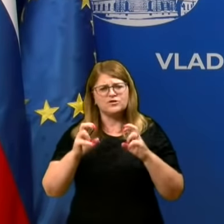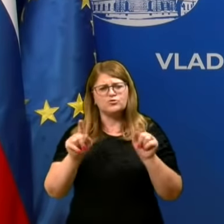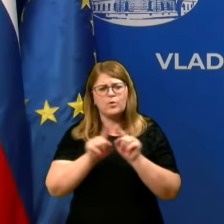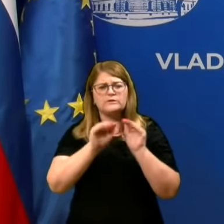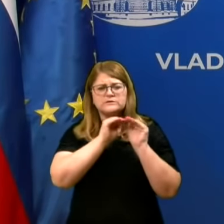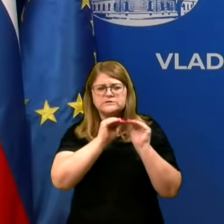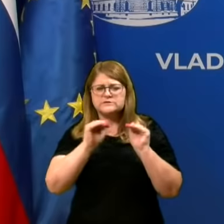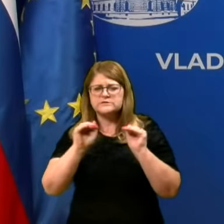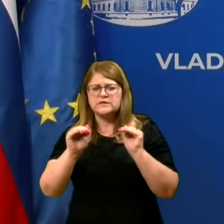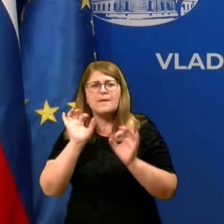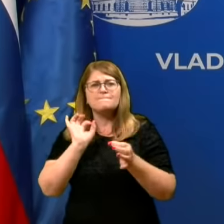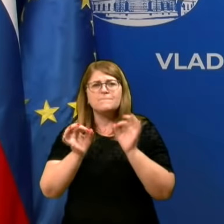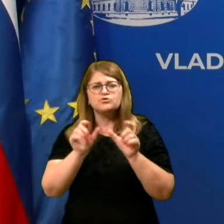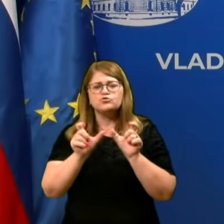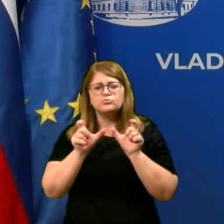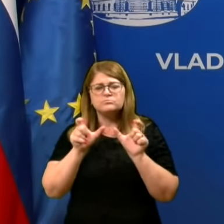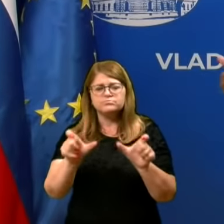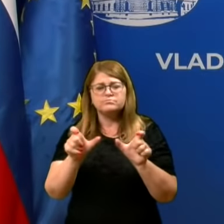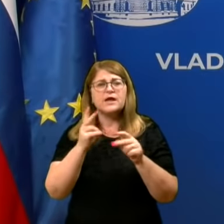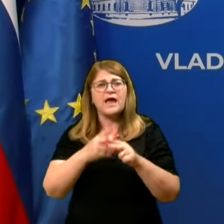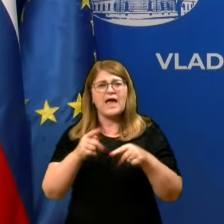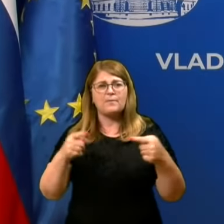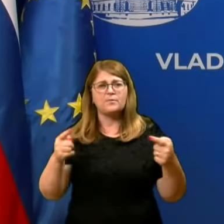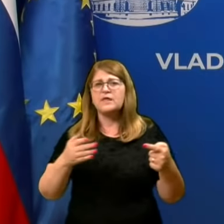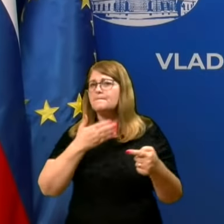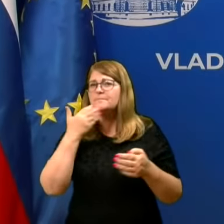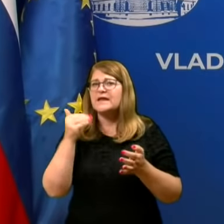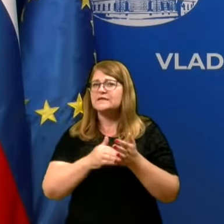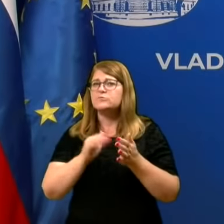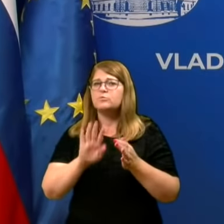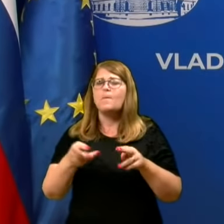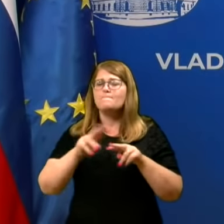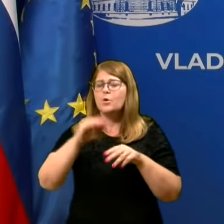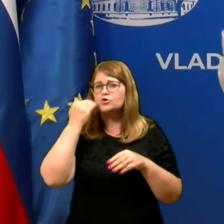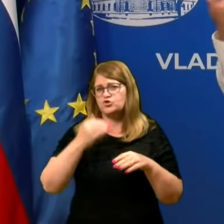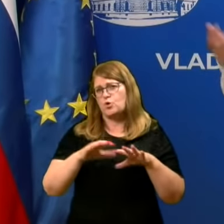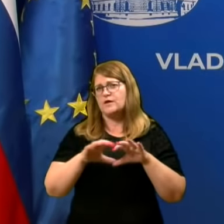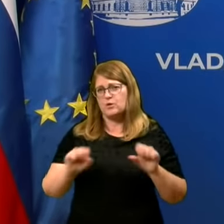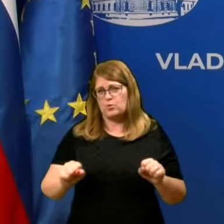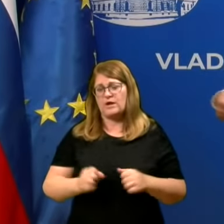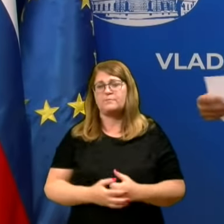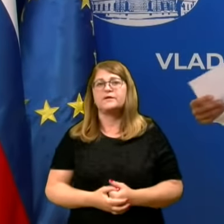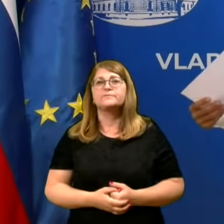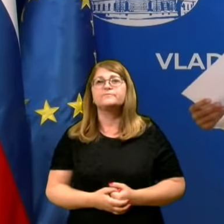obvladovat epidemijo brez potrebe po bolj strogih ukrepih.